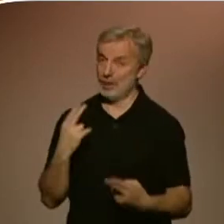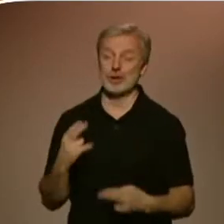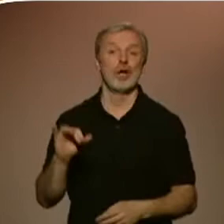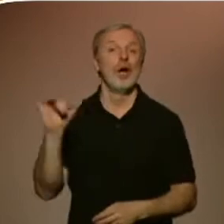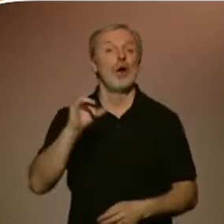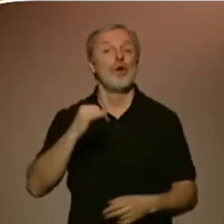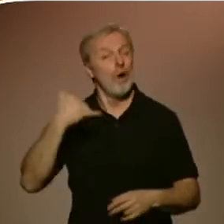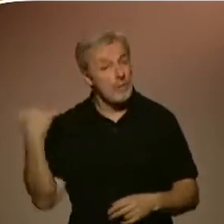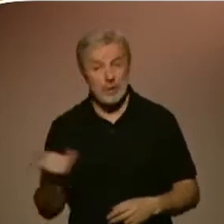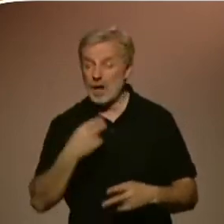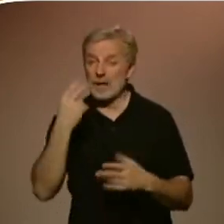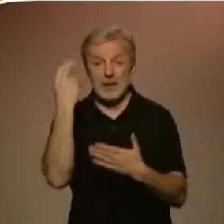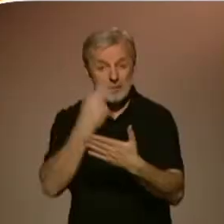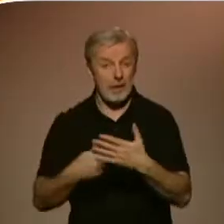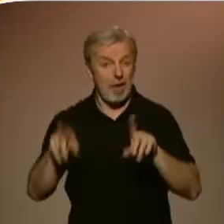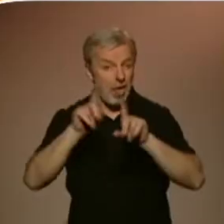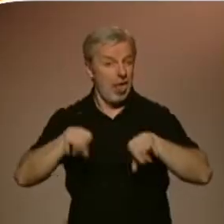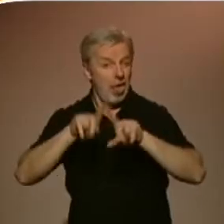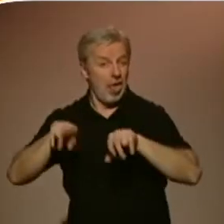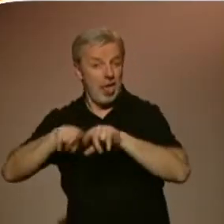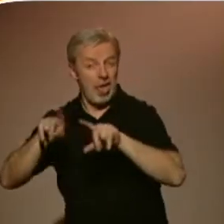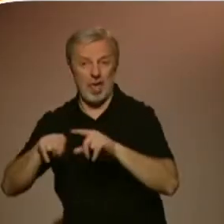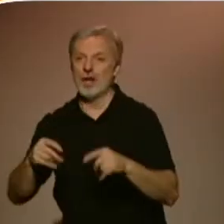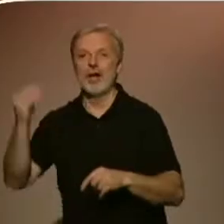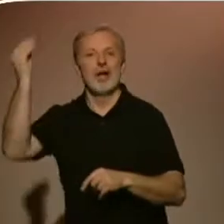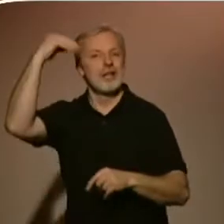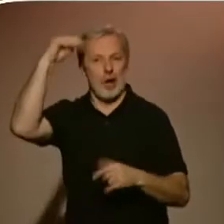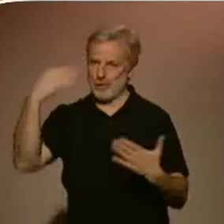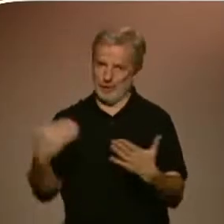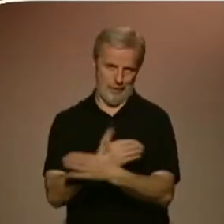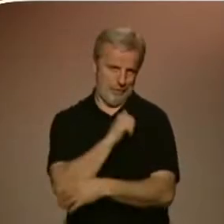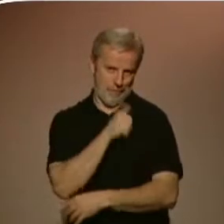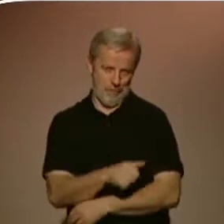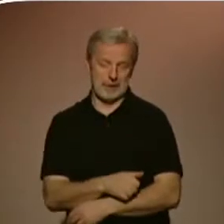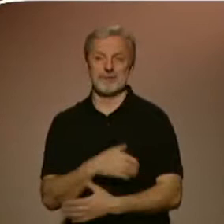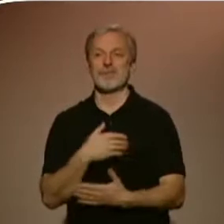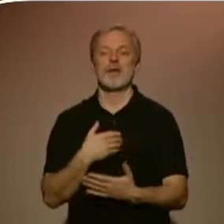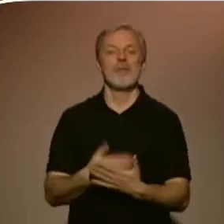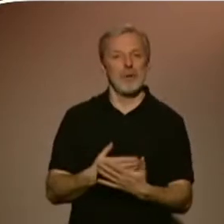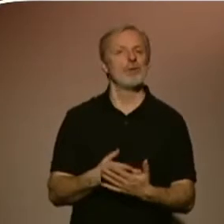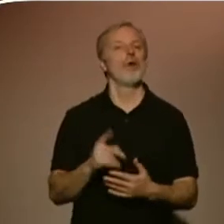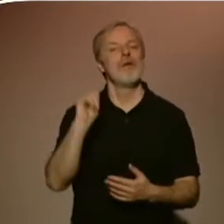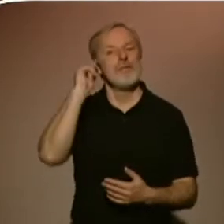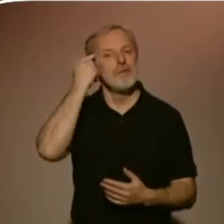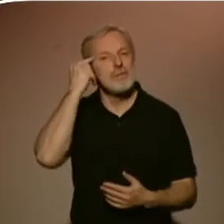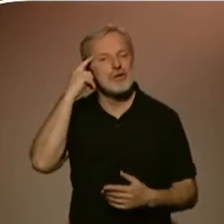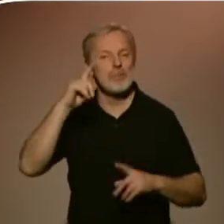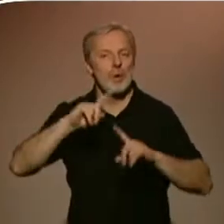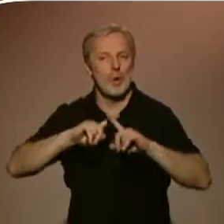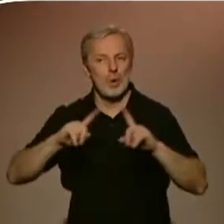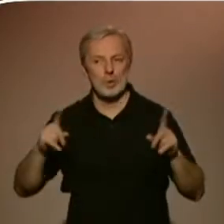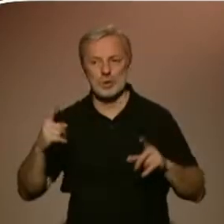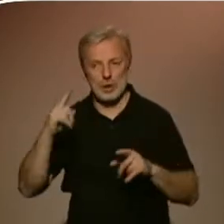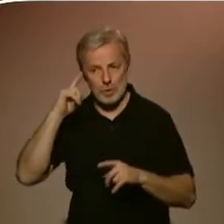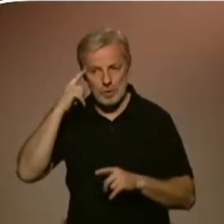tak se nějak neposune. Takže někdy tyhle protiúkoly jsou velmi dobré a to bylo například i zde, protože já jsem měl